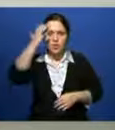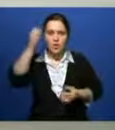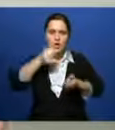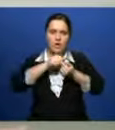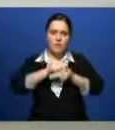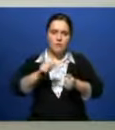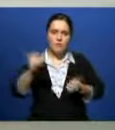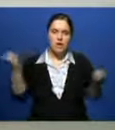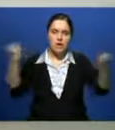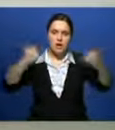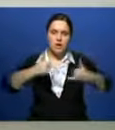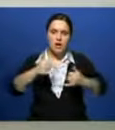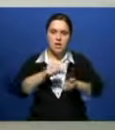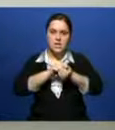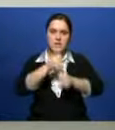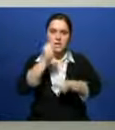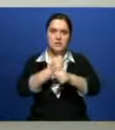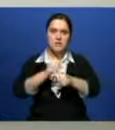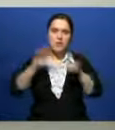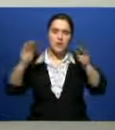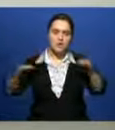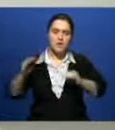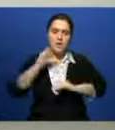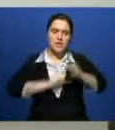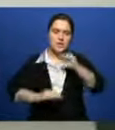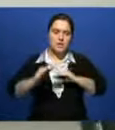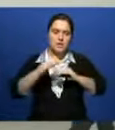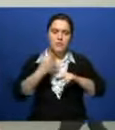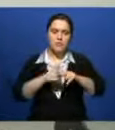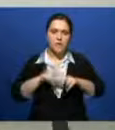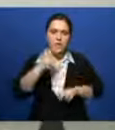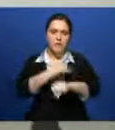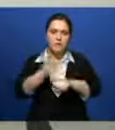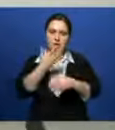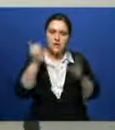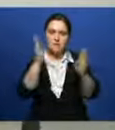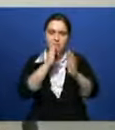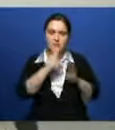создаем при помощи принтера панели и везем на место сборки. Наша технология не наносит вреда окружающей среде.